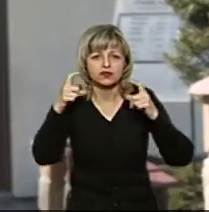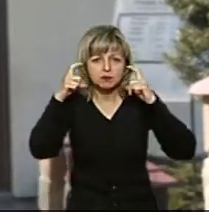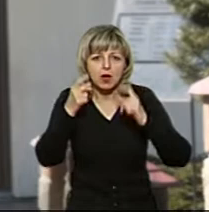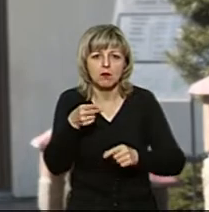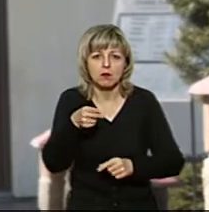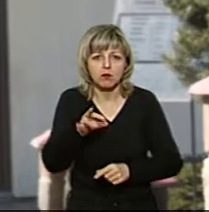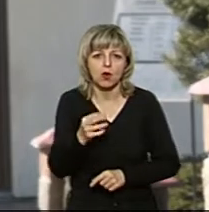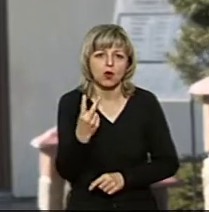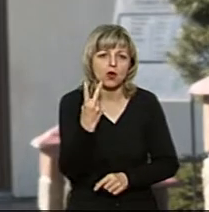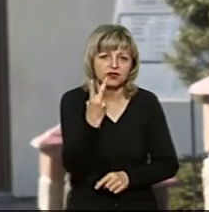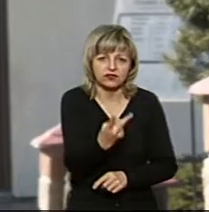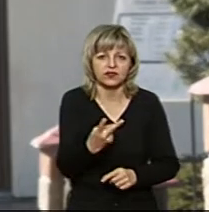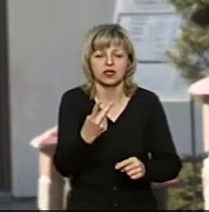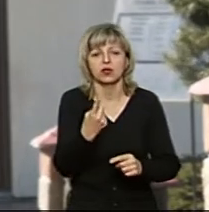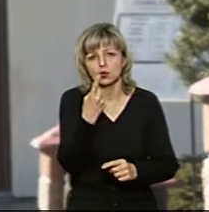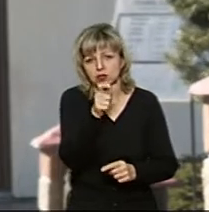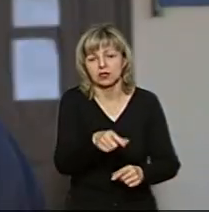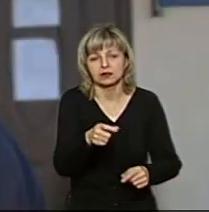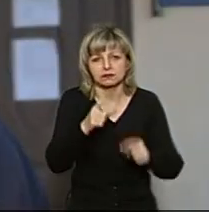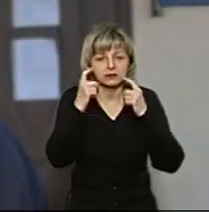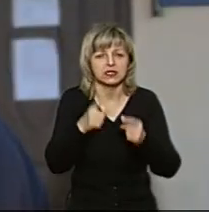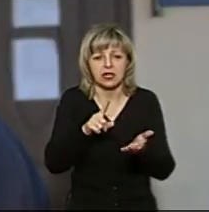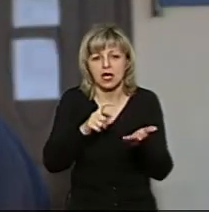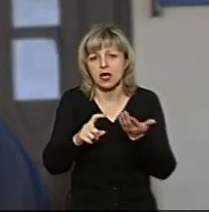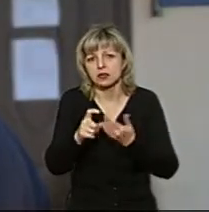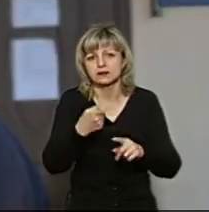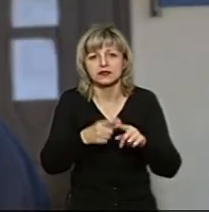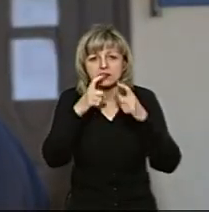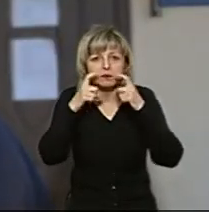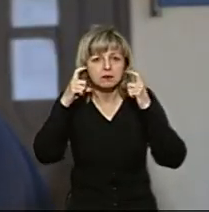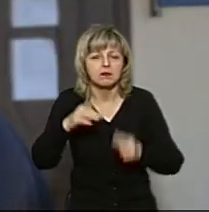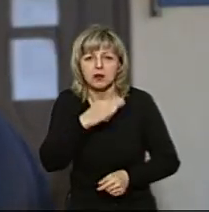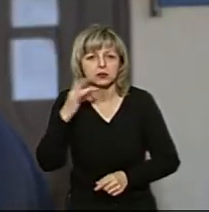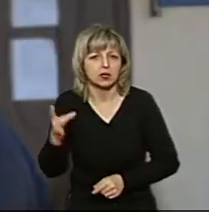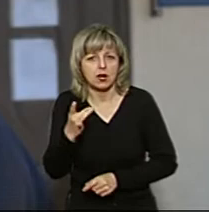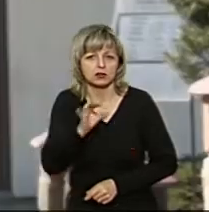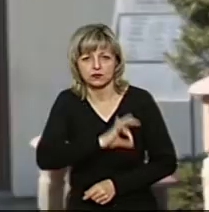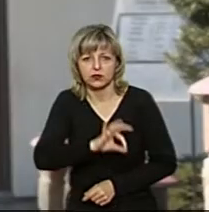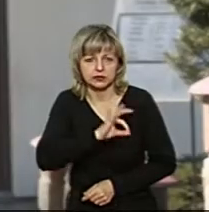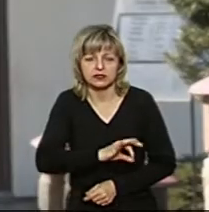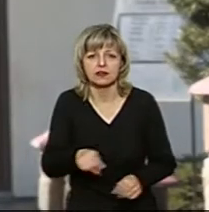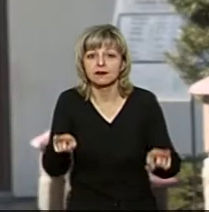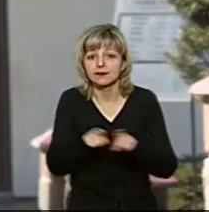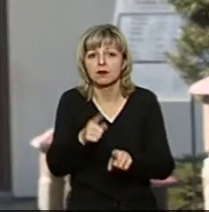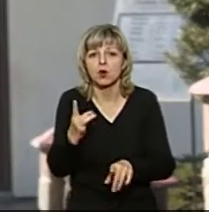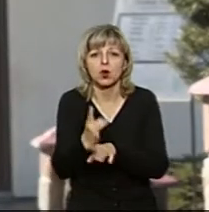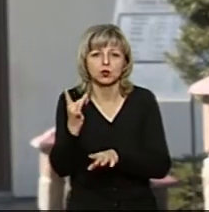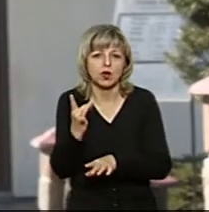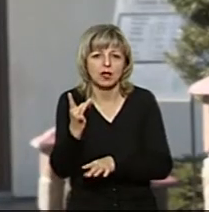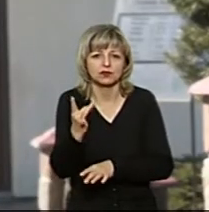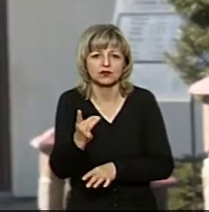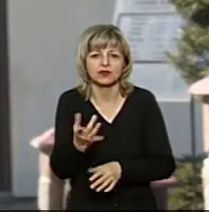по дві маски на соцробітника видала і антисептиками. Це маски такі багаторазові, будемо казати, житку. Такими одноразовими